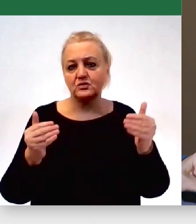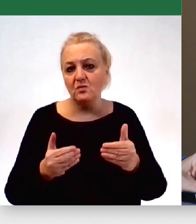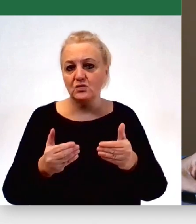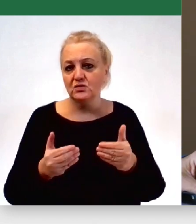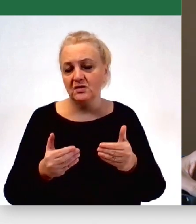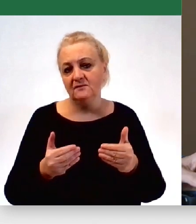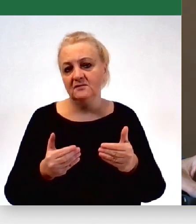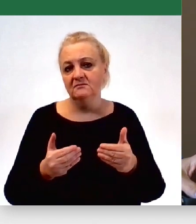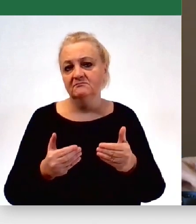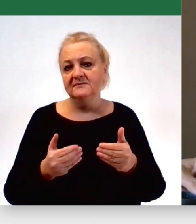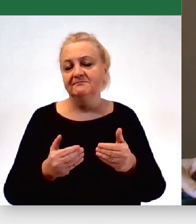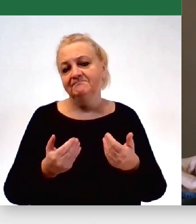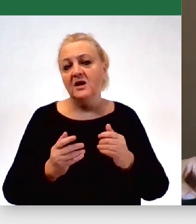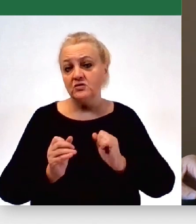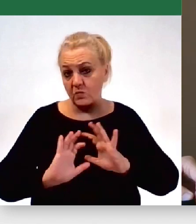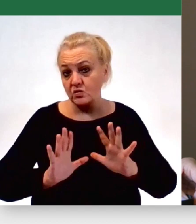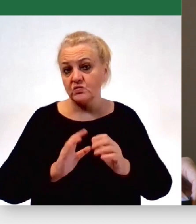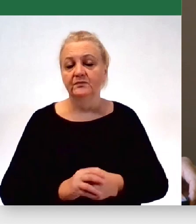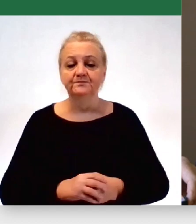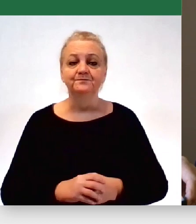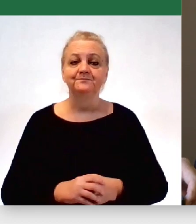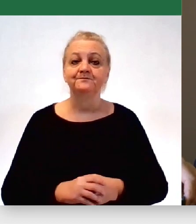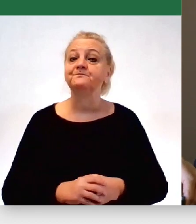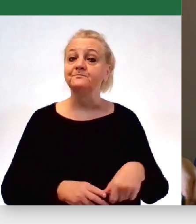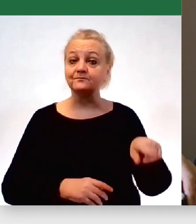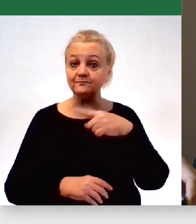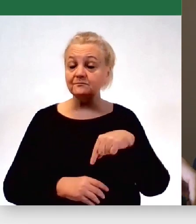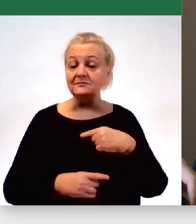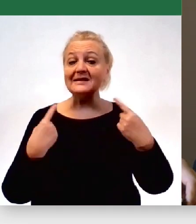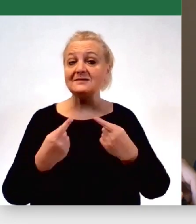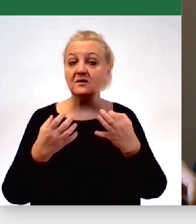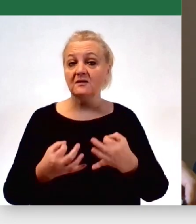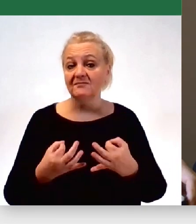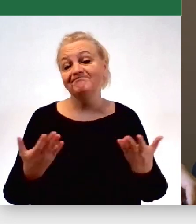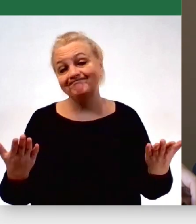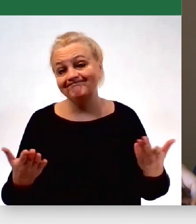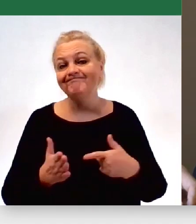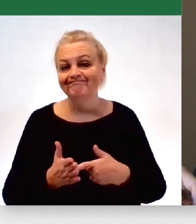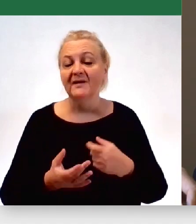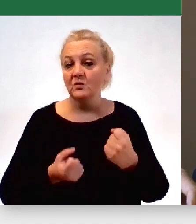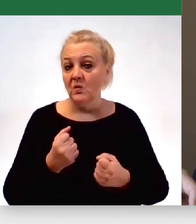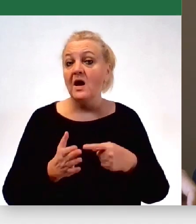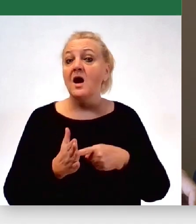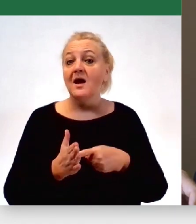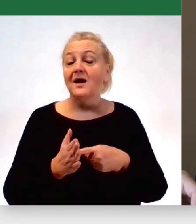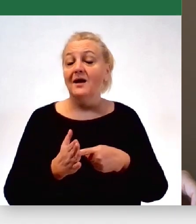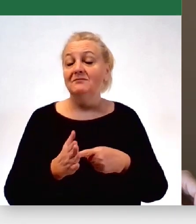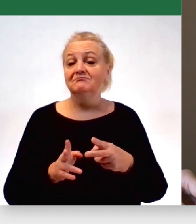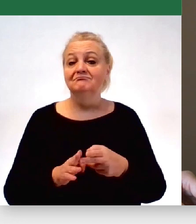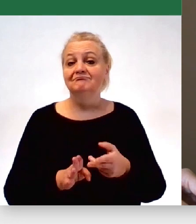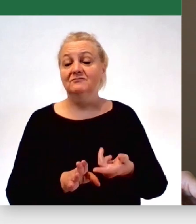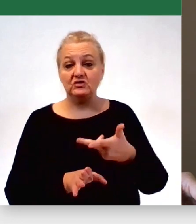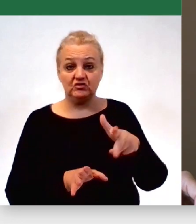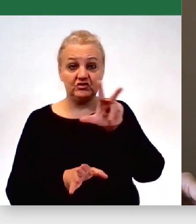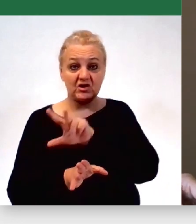receptę. Jesteśmy w sytuacji bezprecedensowej. To w ciągu ostatnich trzech